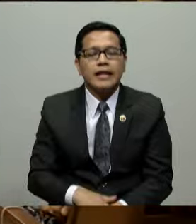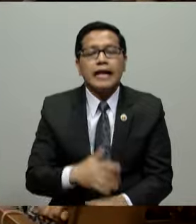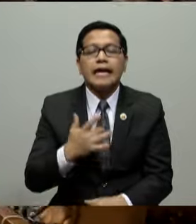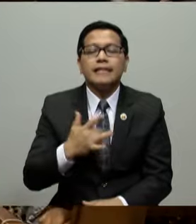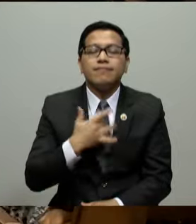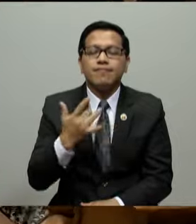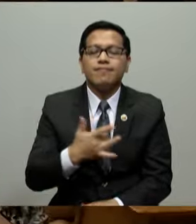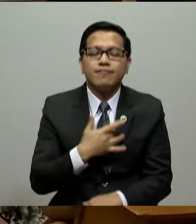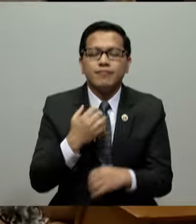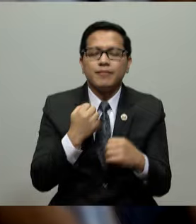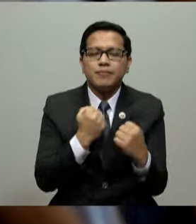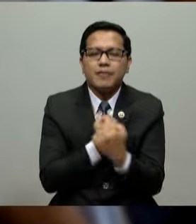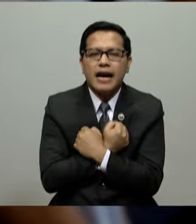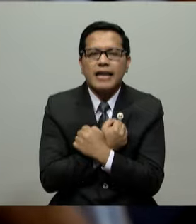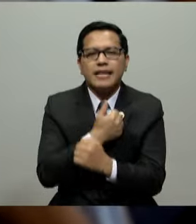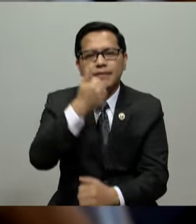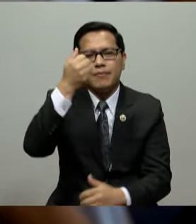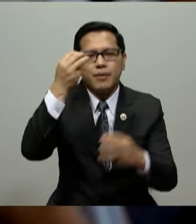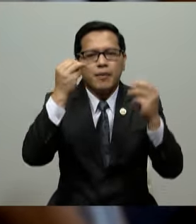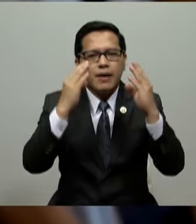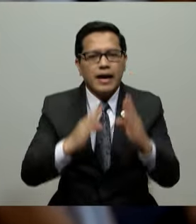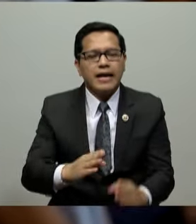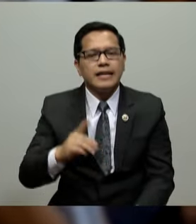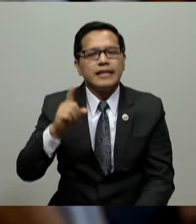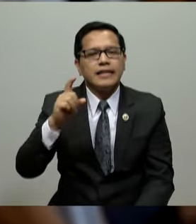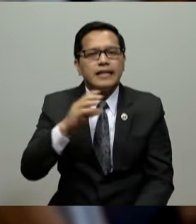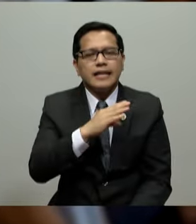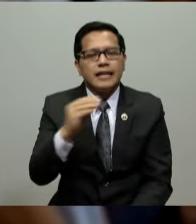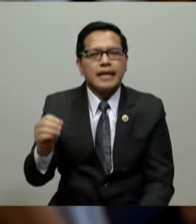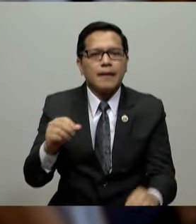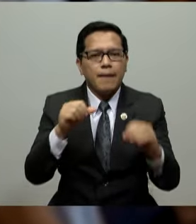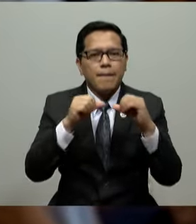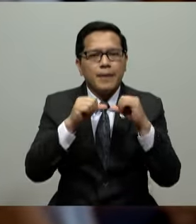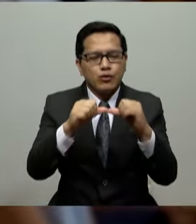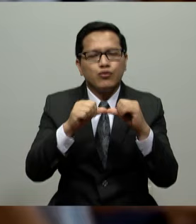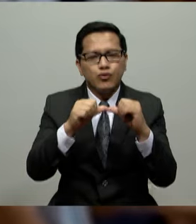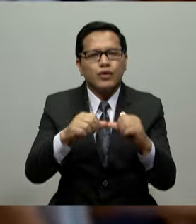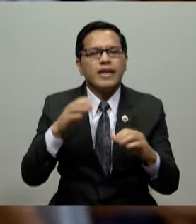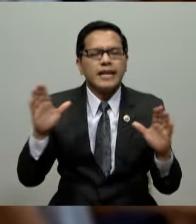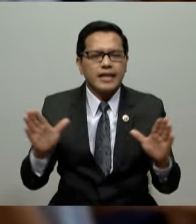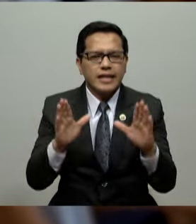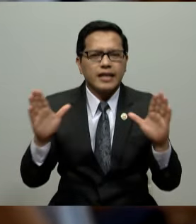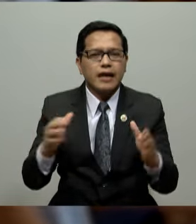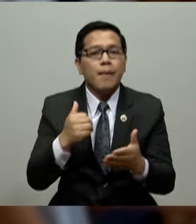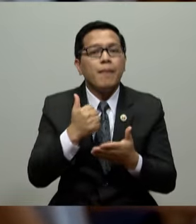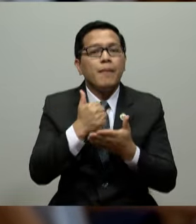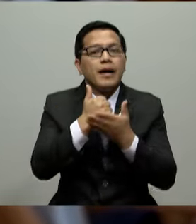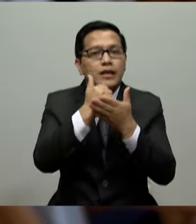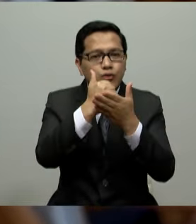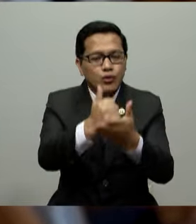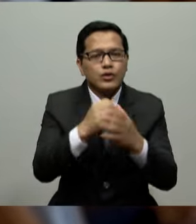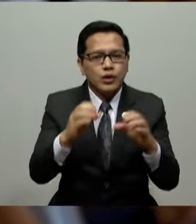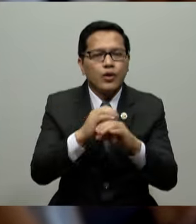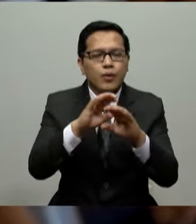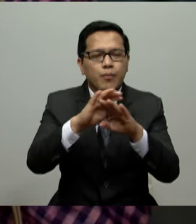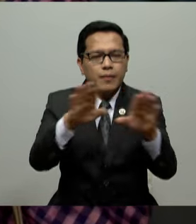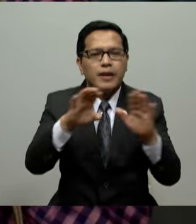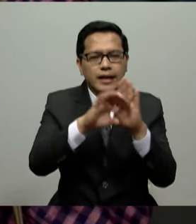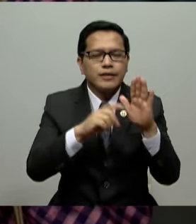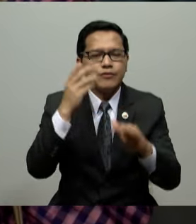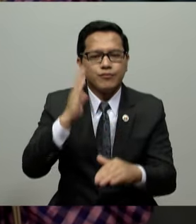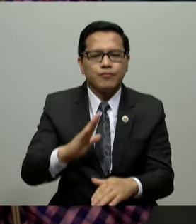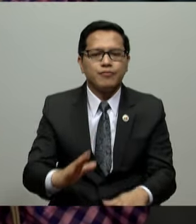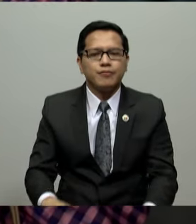pamamahala sa Iglesia at patuloy na hinihikayat na makatulong sa gawaing pagpapalaganap ng mga salita ng Diyos.